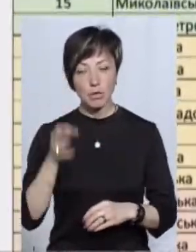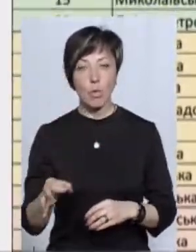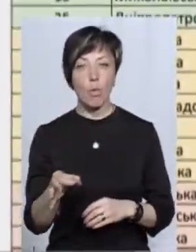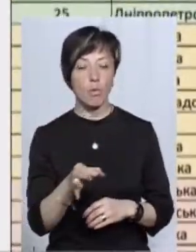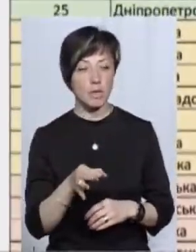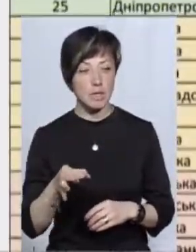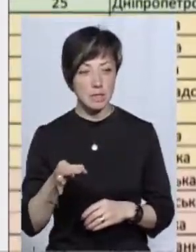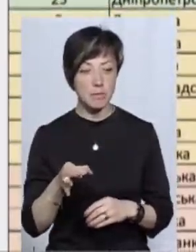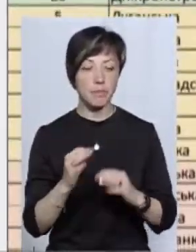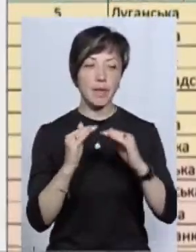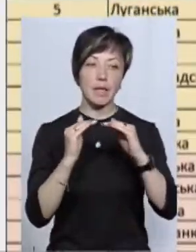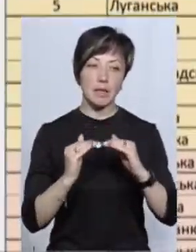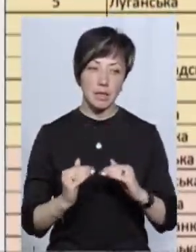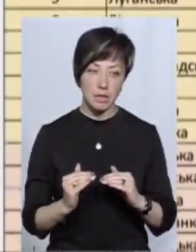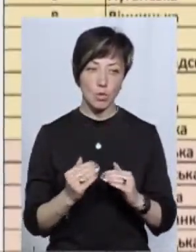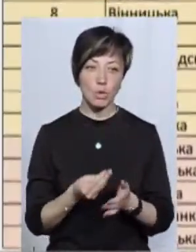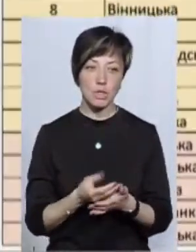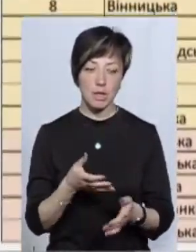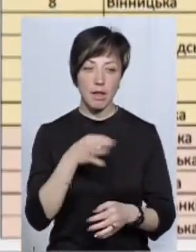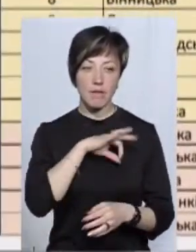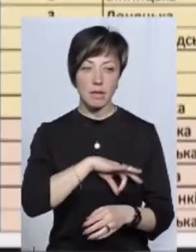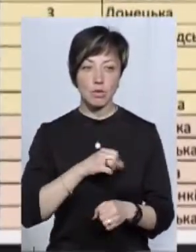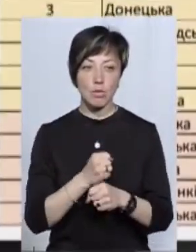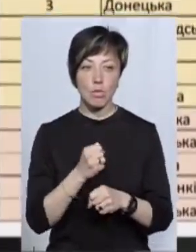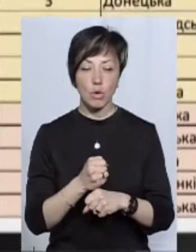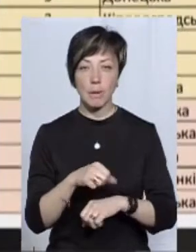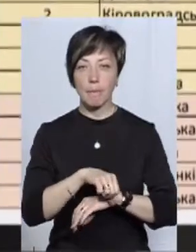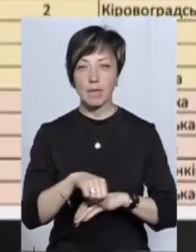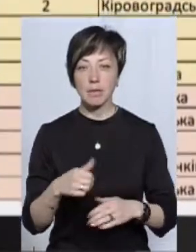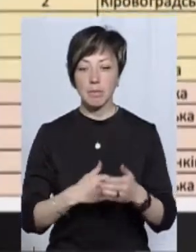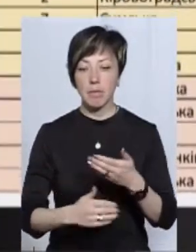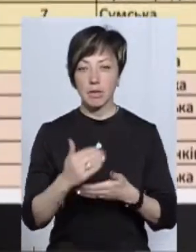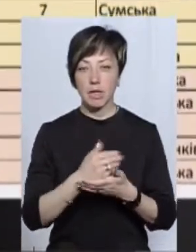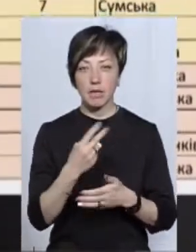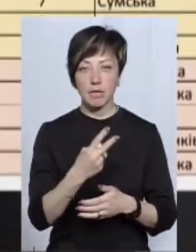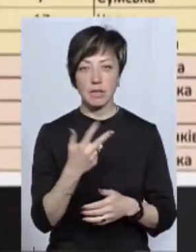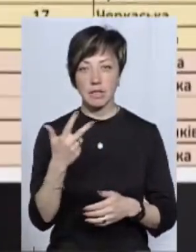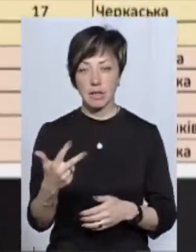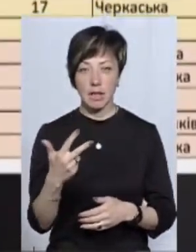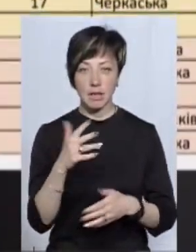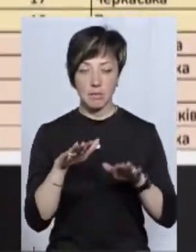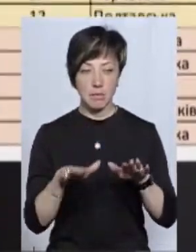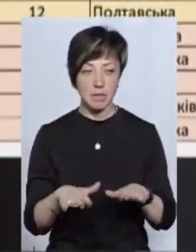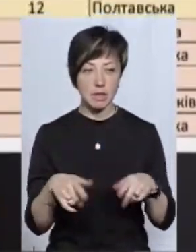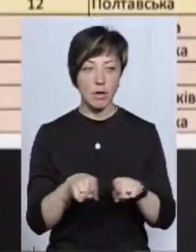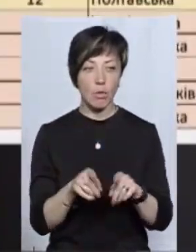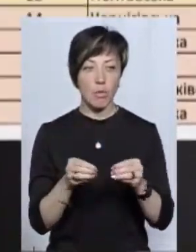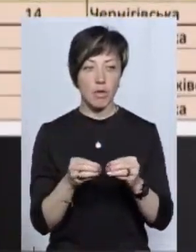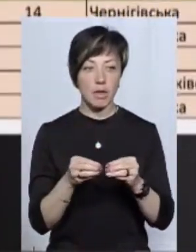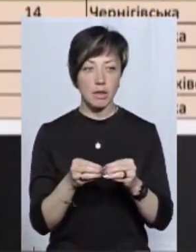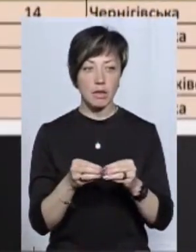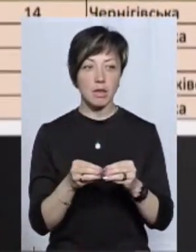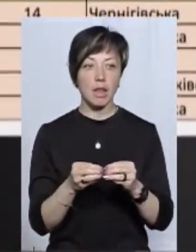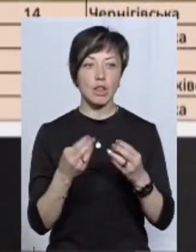низько оцінили ефективність роботи митниці. Це передостаннє 23 місце у відповідному рейтингу. На такому ж місці